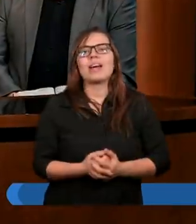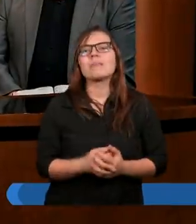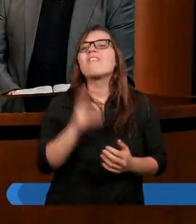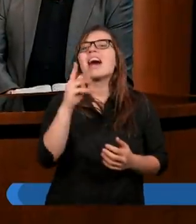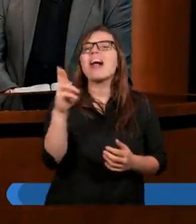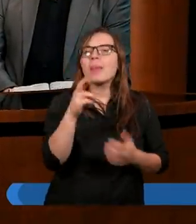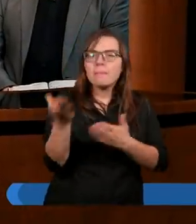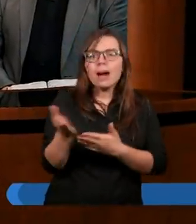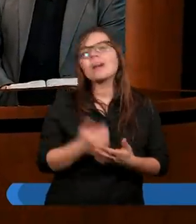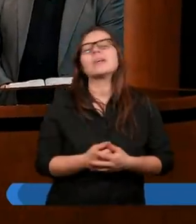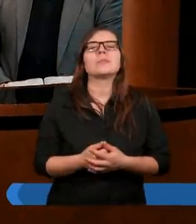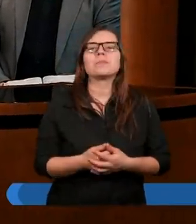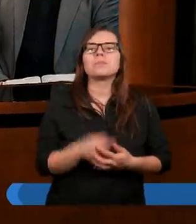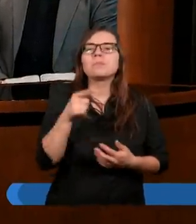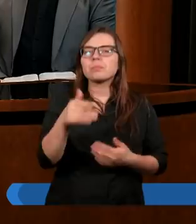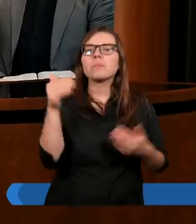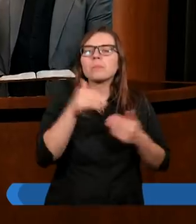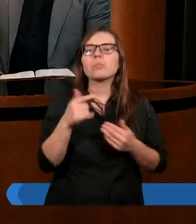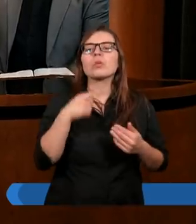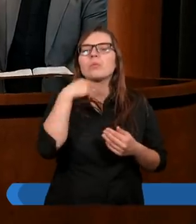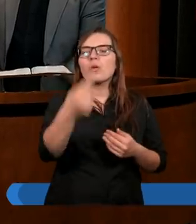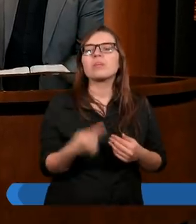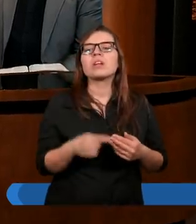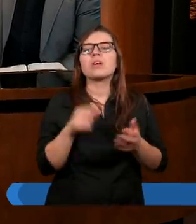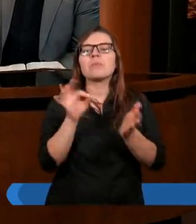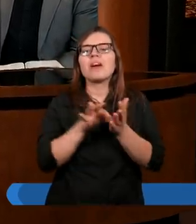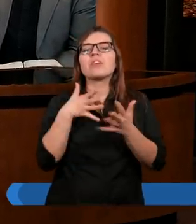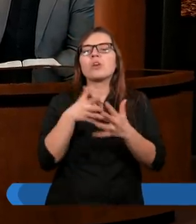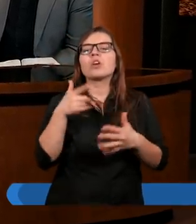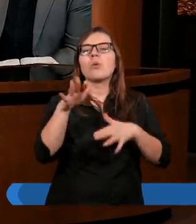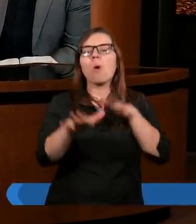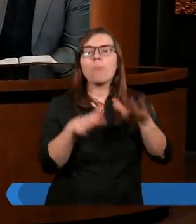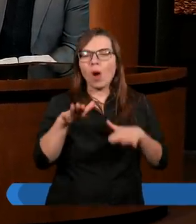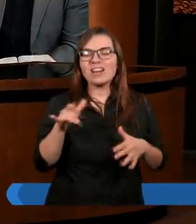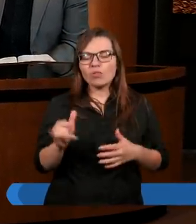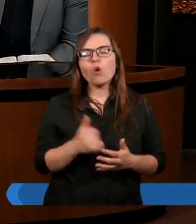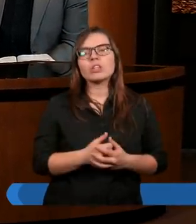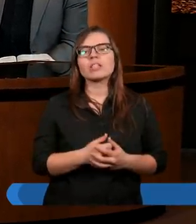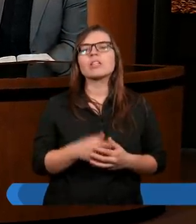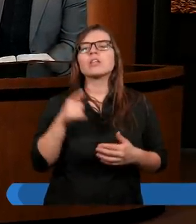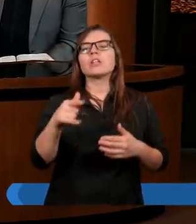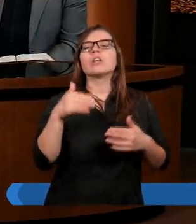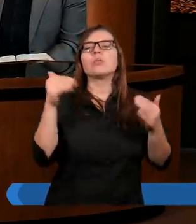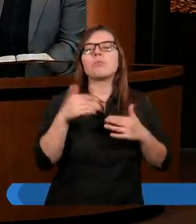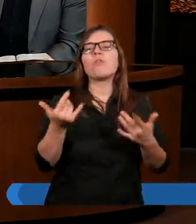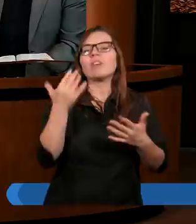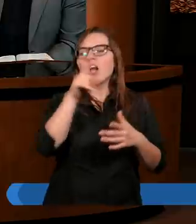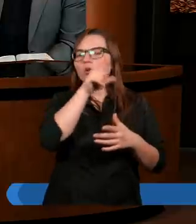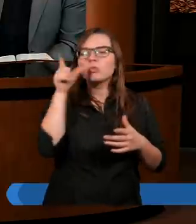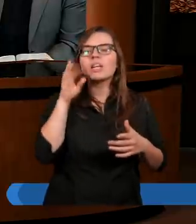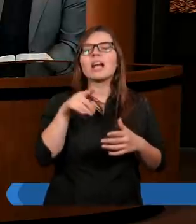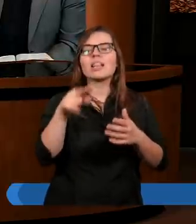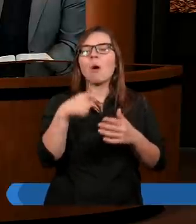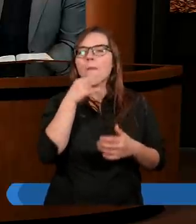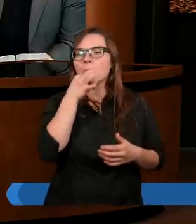Waldemar. Możemy też bardzo literalnie odczytać to słowo pobłażliwości. Bo dzisiaj wielu ludzi